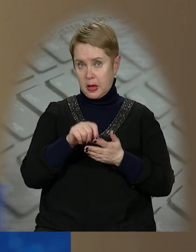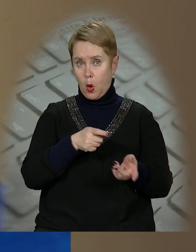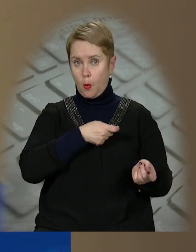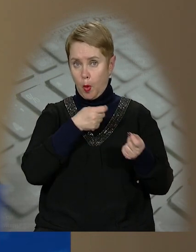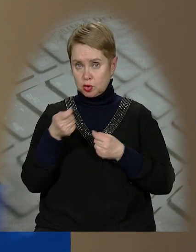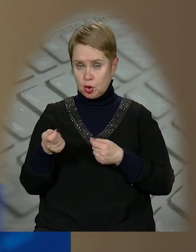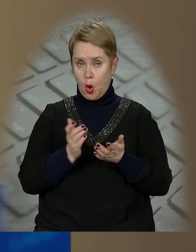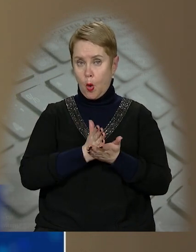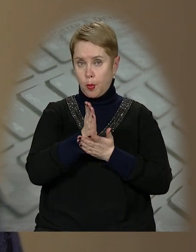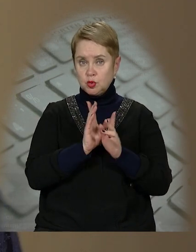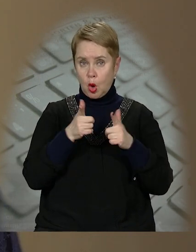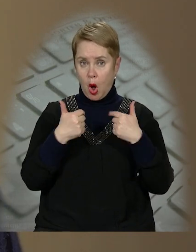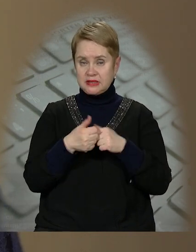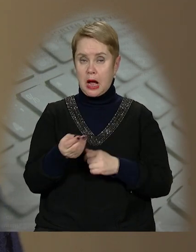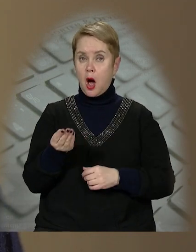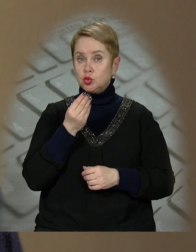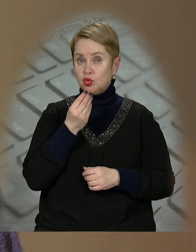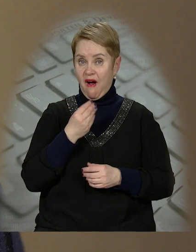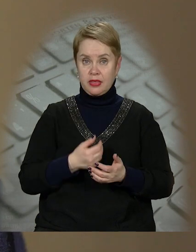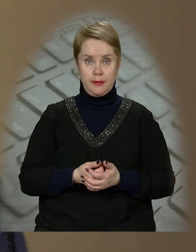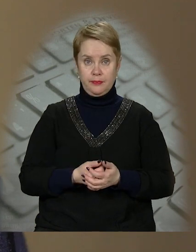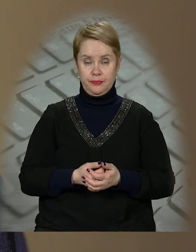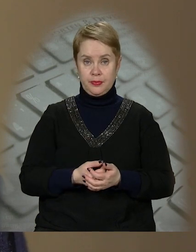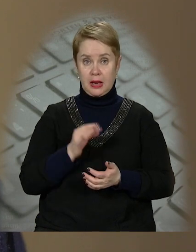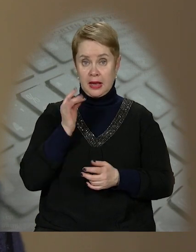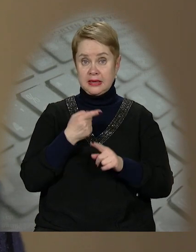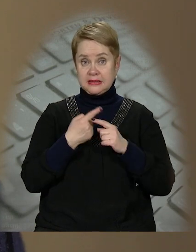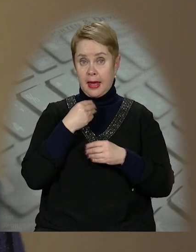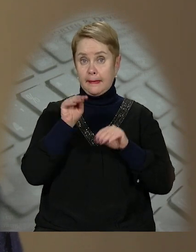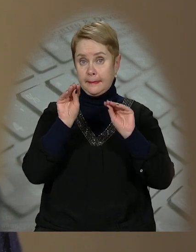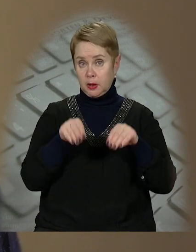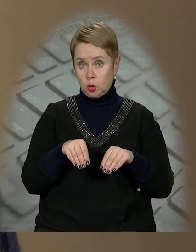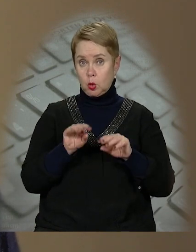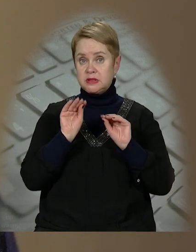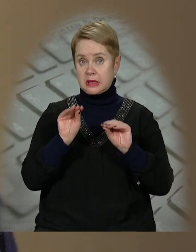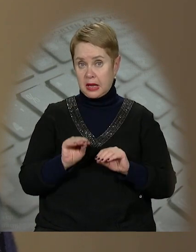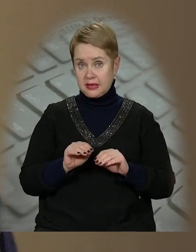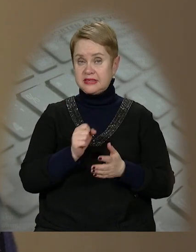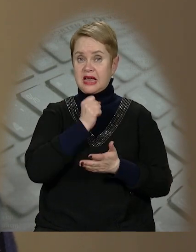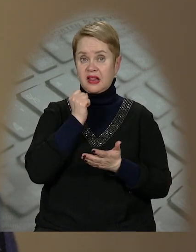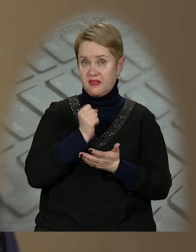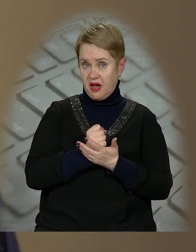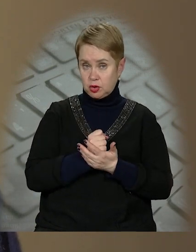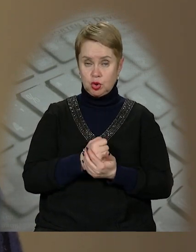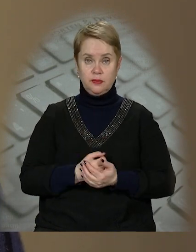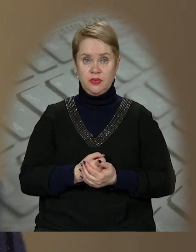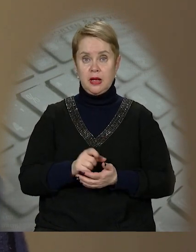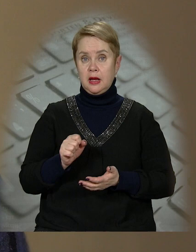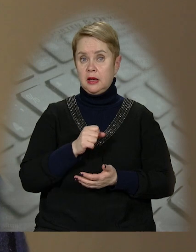-постачальником послуг організації харчування. І це меню складено ними, затверджено